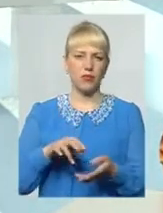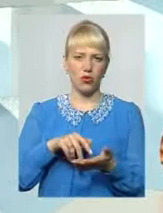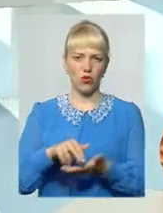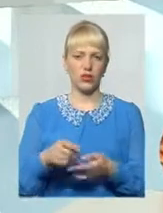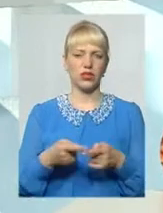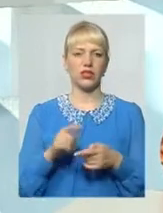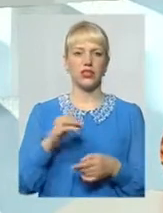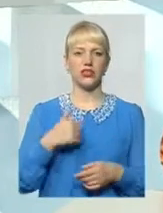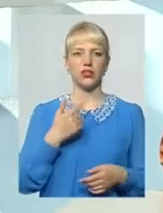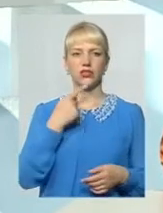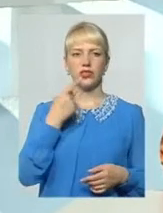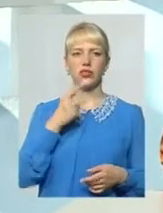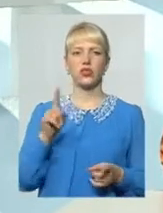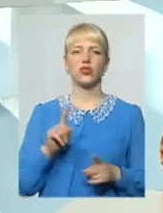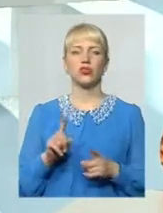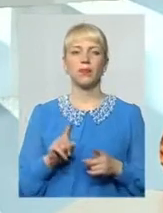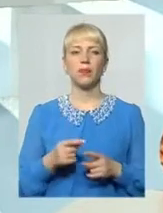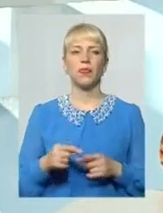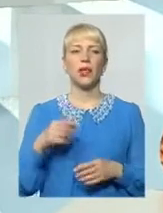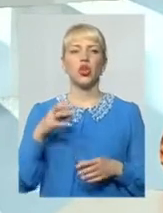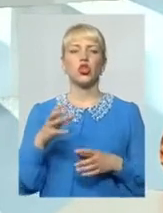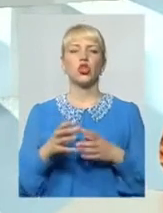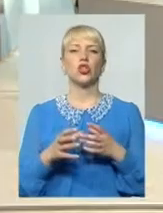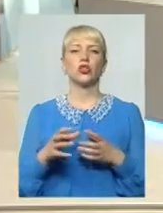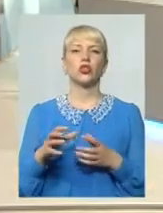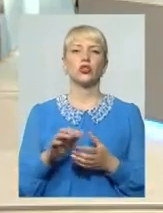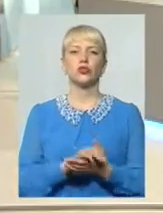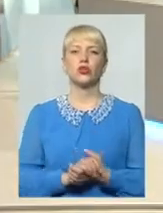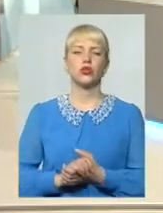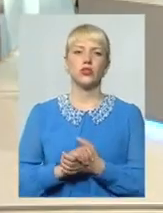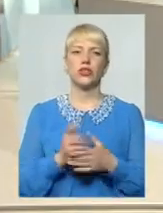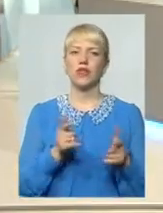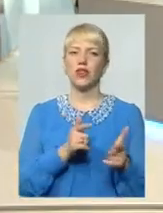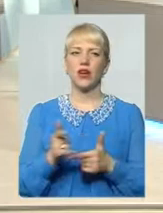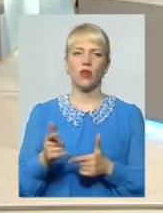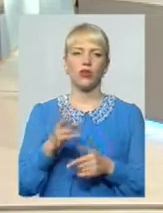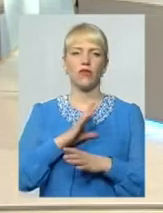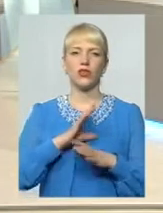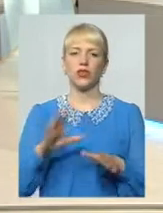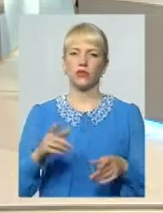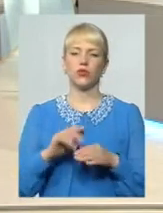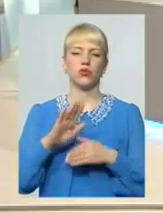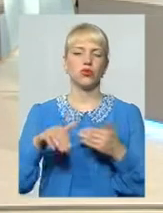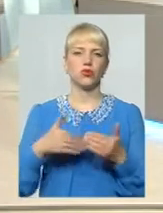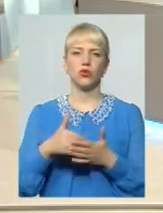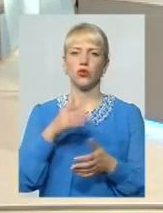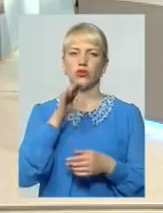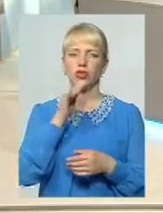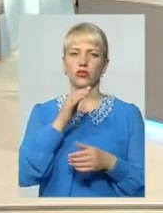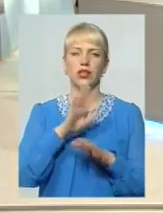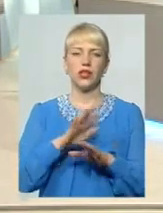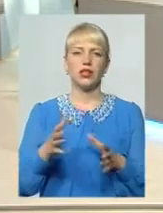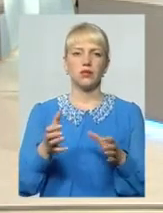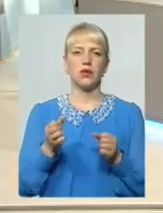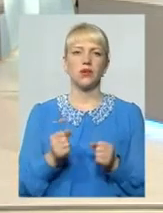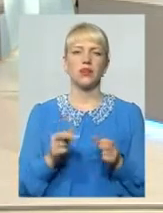б ще раз зауважити про те, що суспільство не готове Не було, і до цього часу воно не сприймає так, як би хотілося,